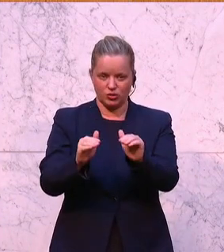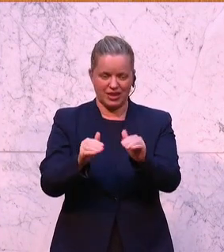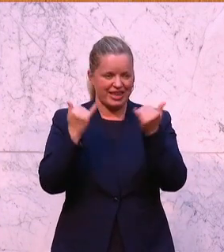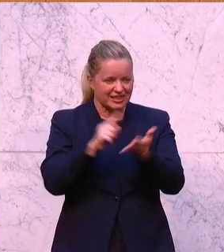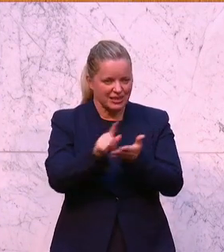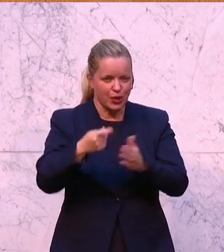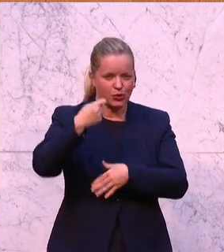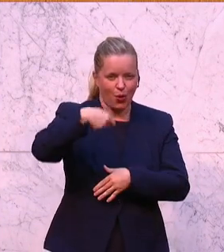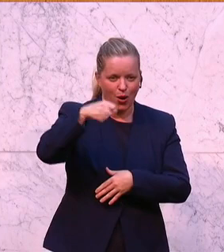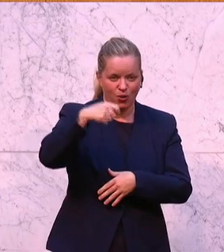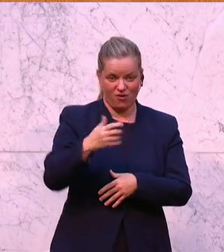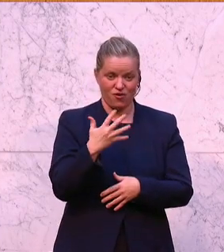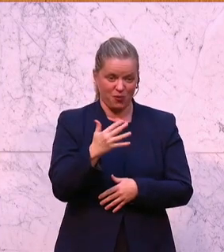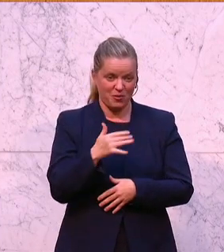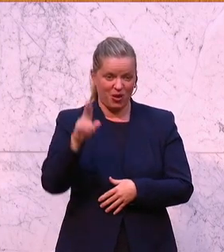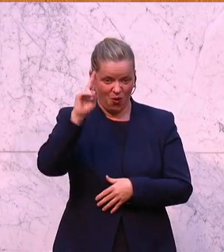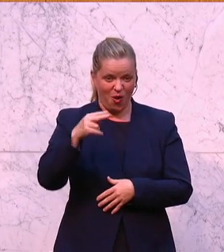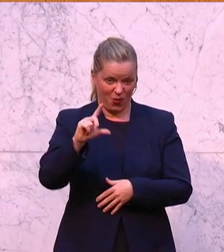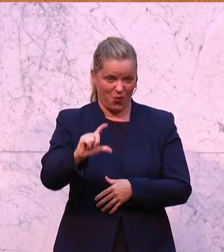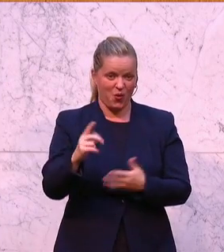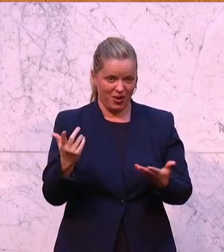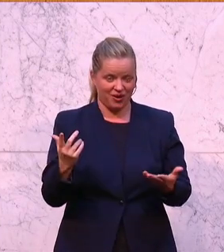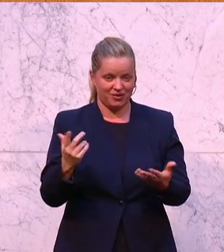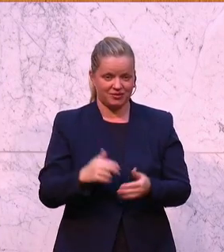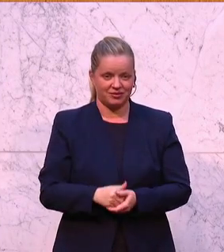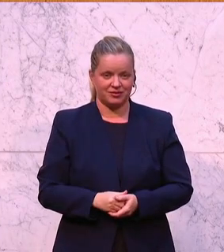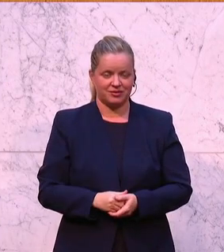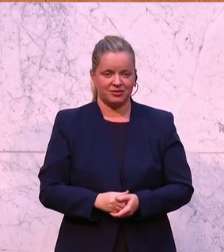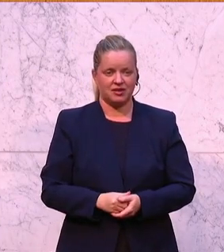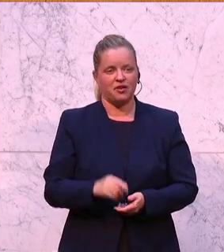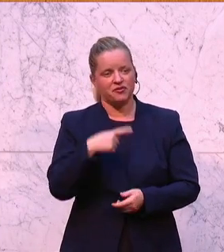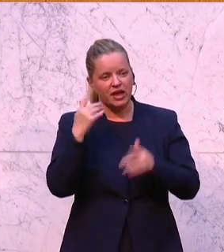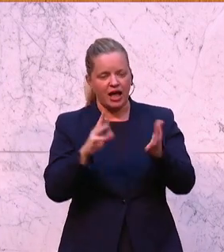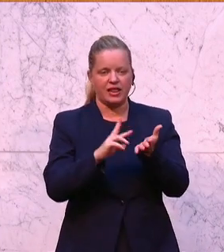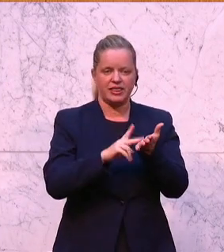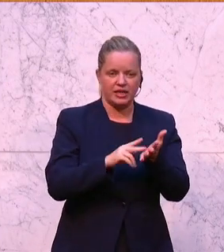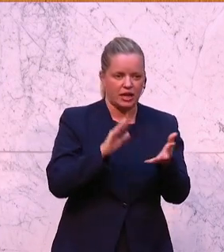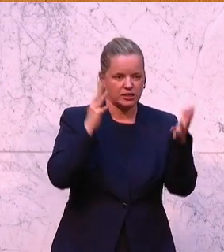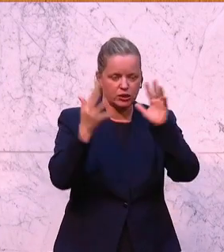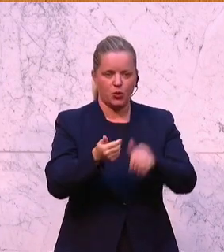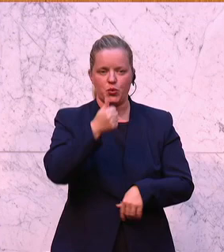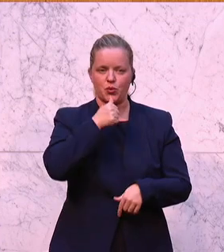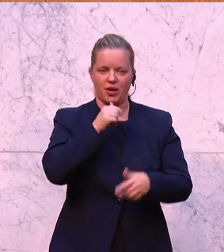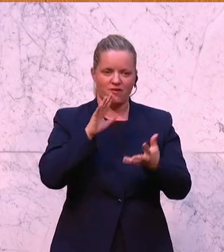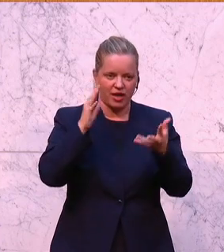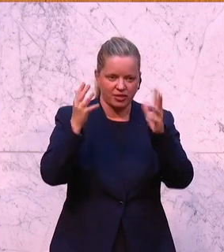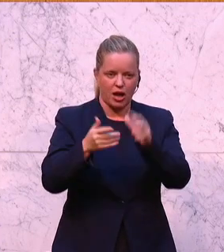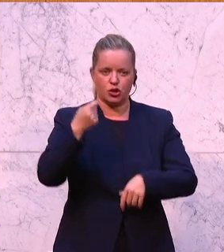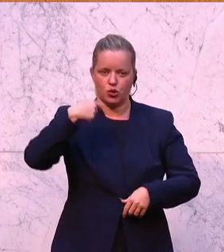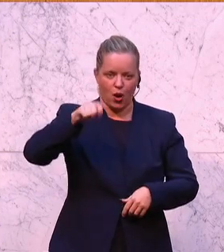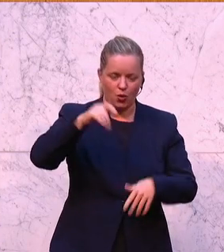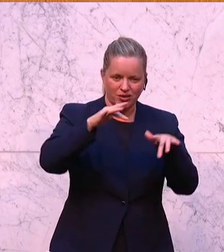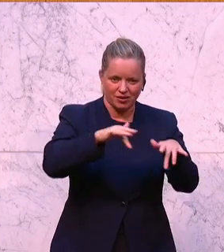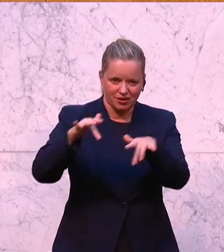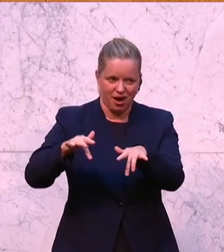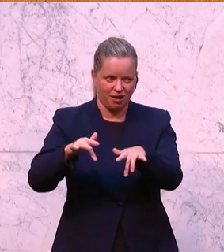Fünf Millionen Euro. Und Herr Bundesminister, ich muss schon zum Denken geben, wir haben eine Digitalisierung, wir haben einen grünen Wandel, wir haben eine Teuerung, das geht sich doch nie